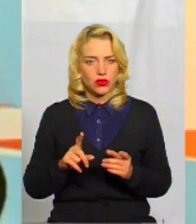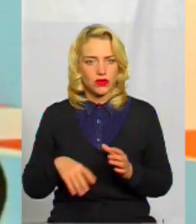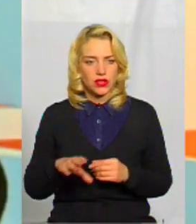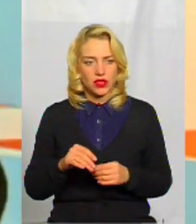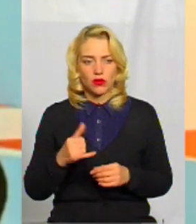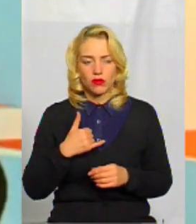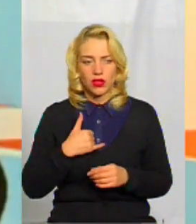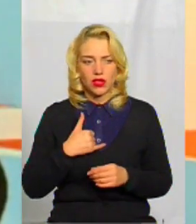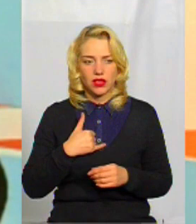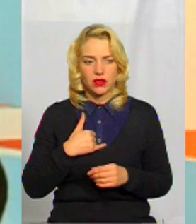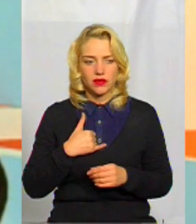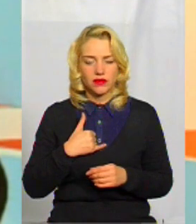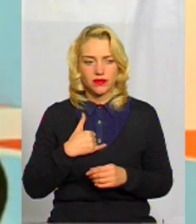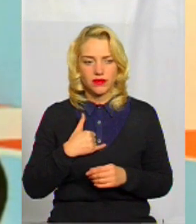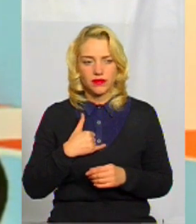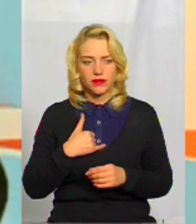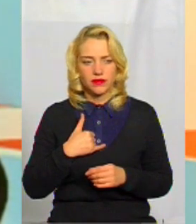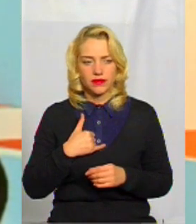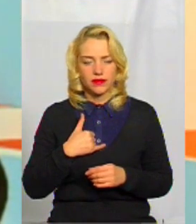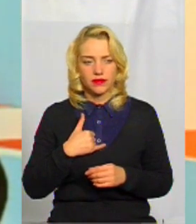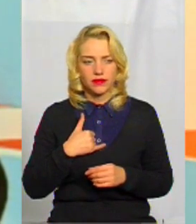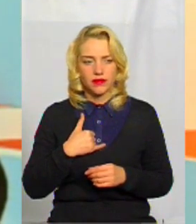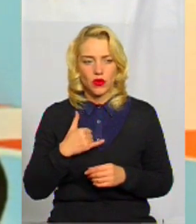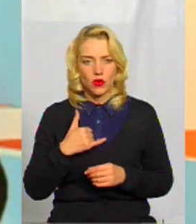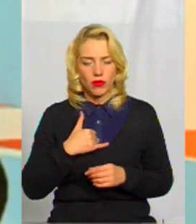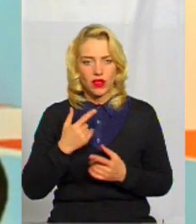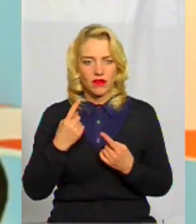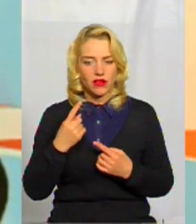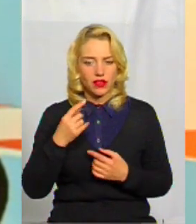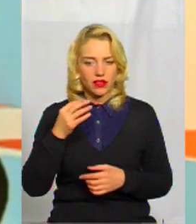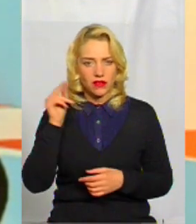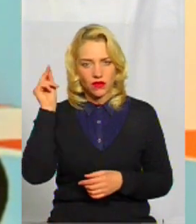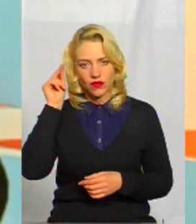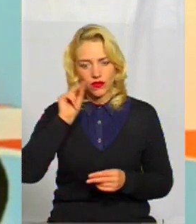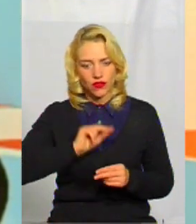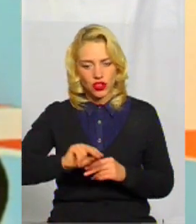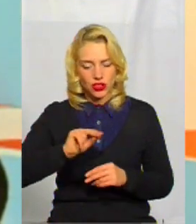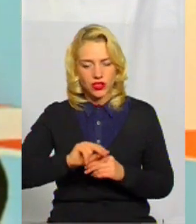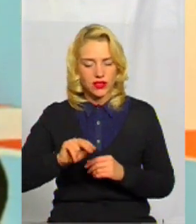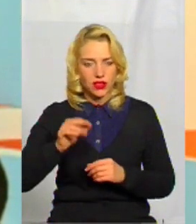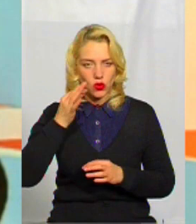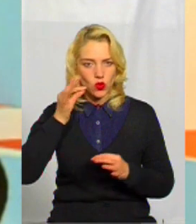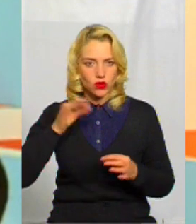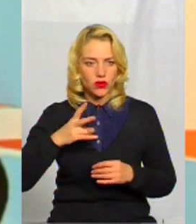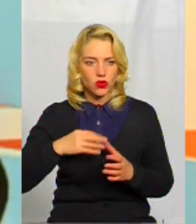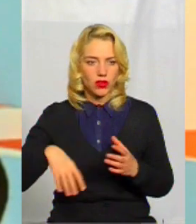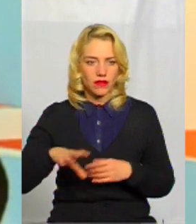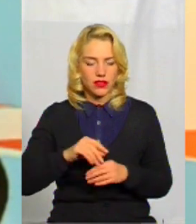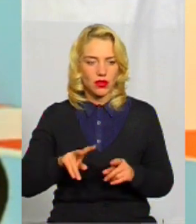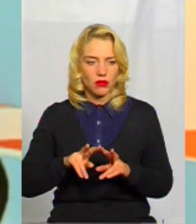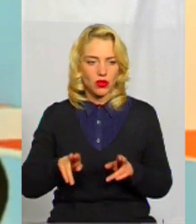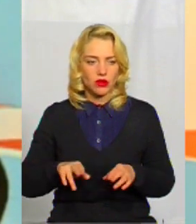У мене немалий вчительський досвід. Але на всі подібні